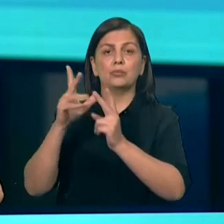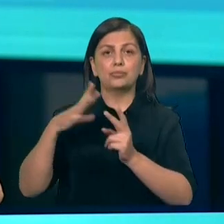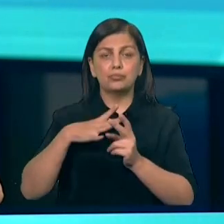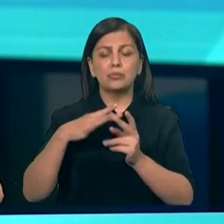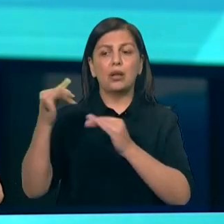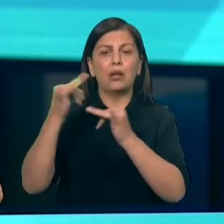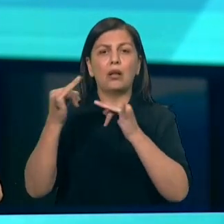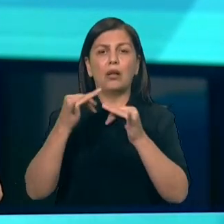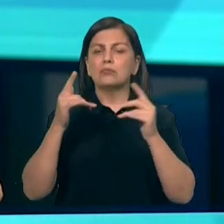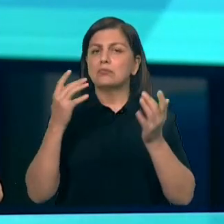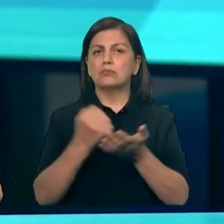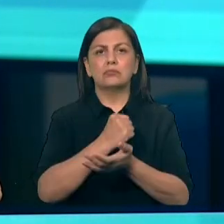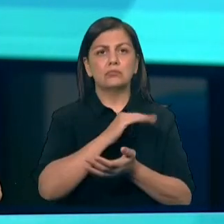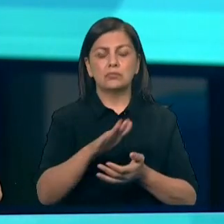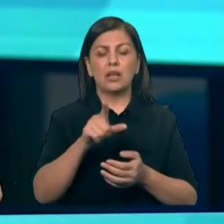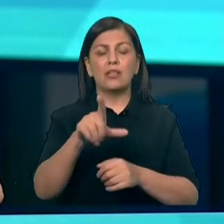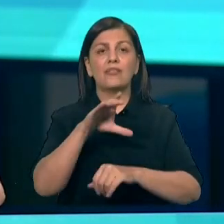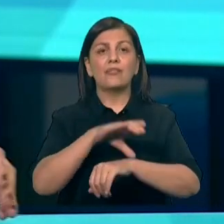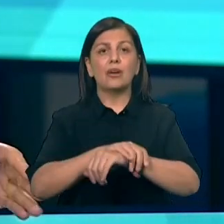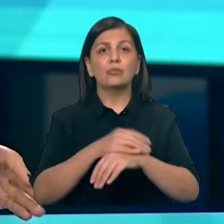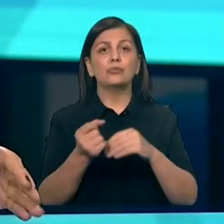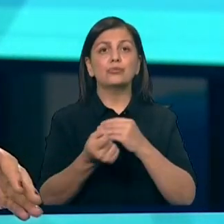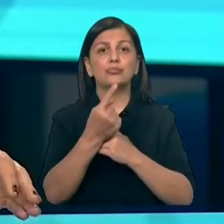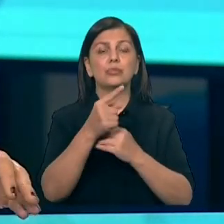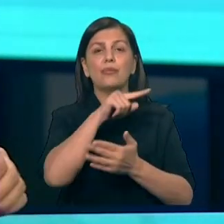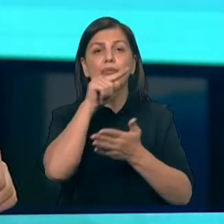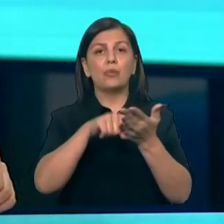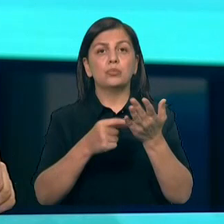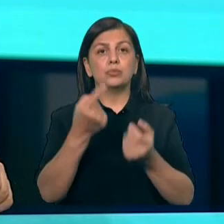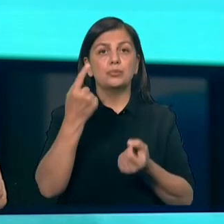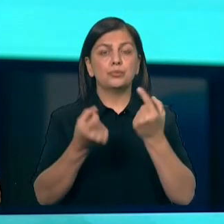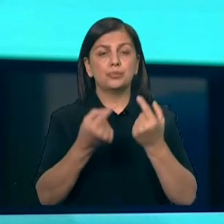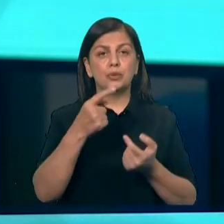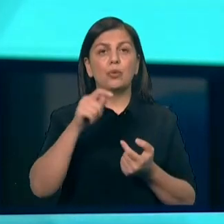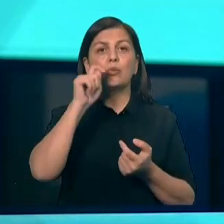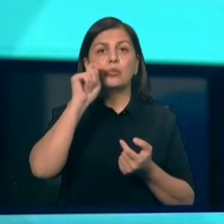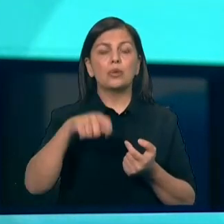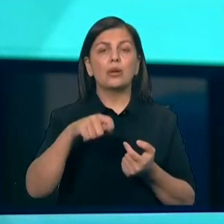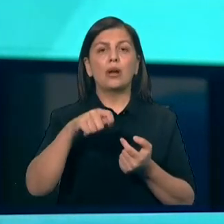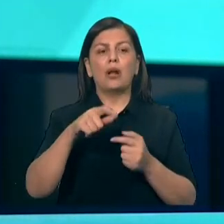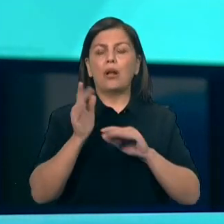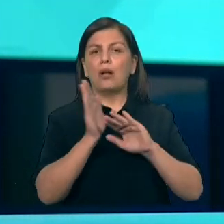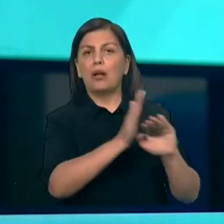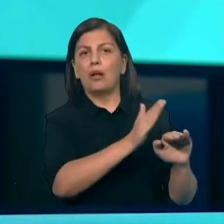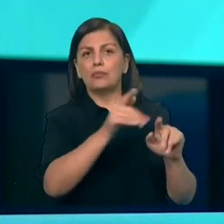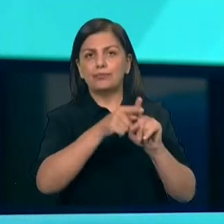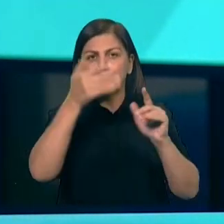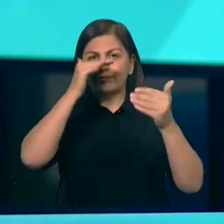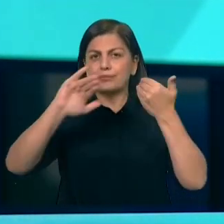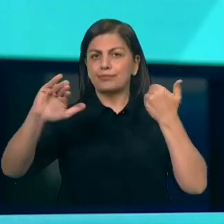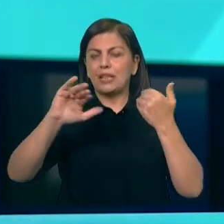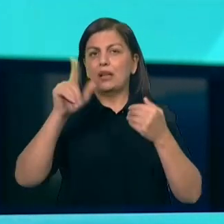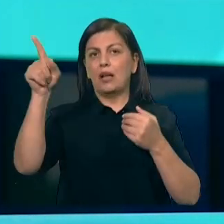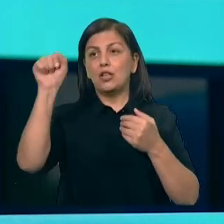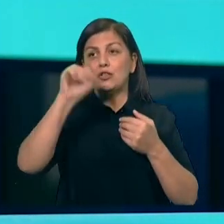gələ bilməyib. Bununla belə bu faktor mövcudluq ortaya bəzi suallar çıxarır. Ukraynadan gizli görüşlər keçirən qərbin gizli